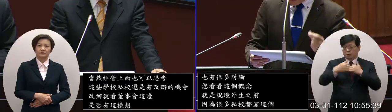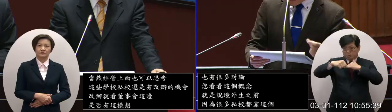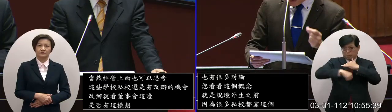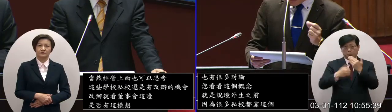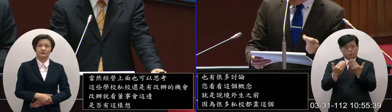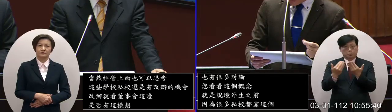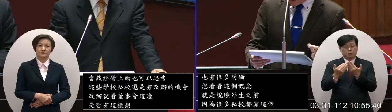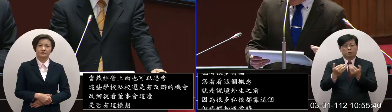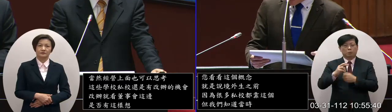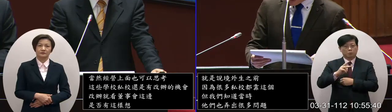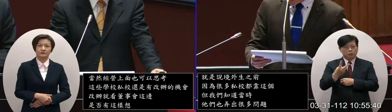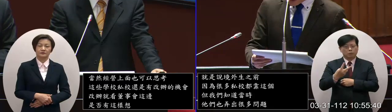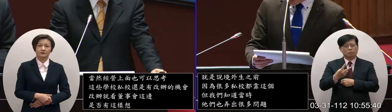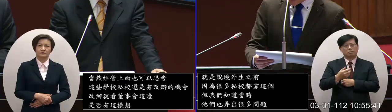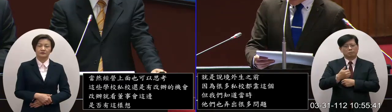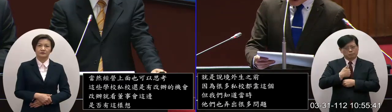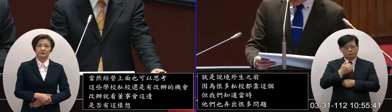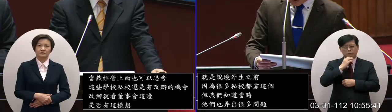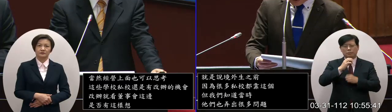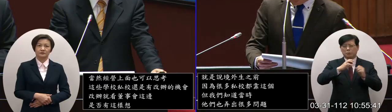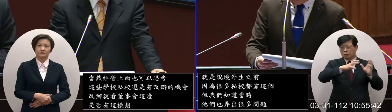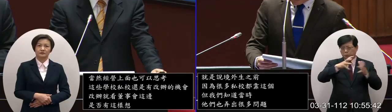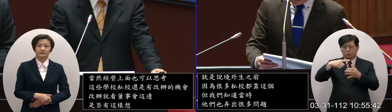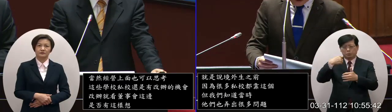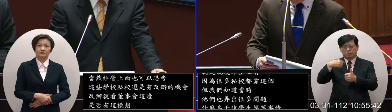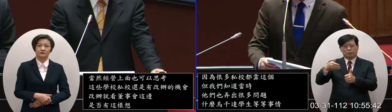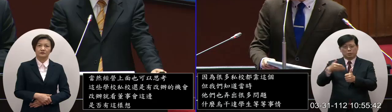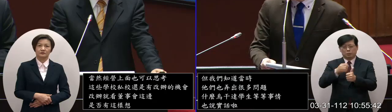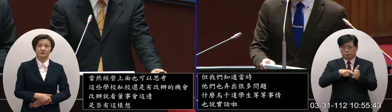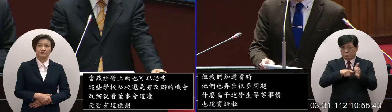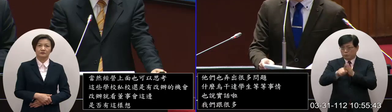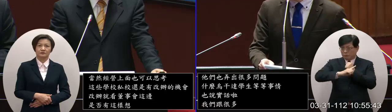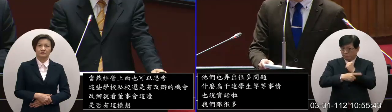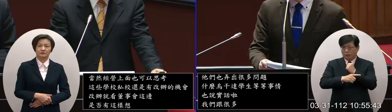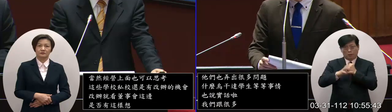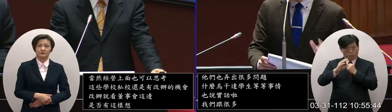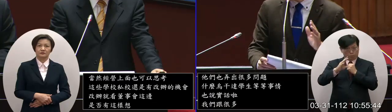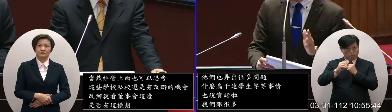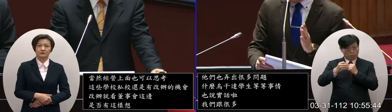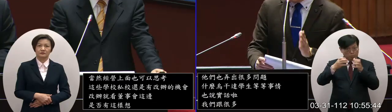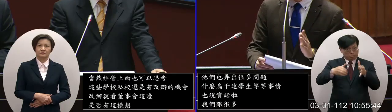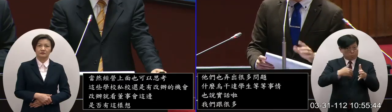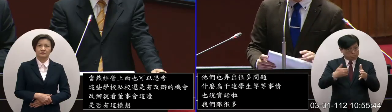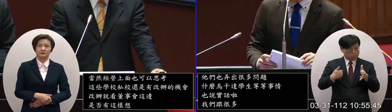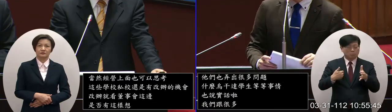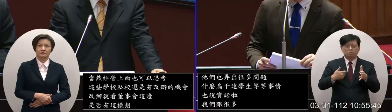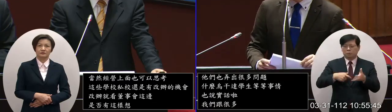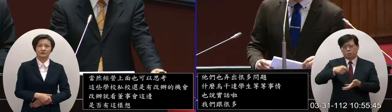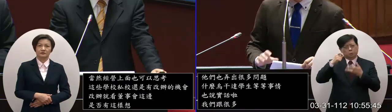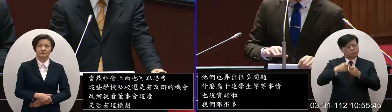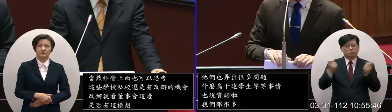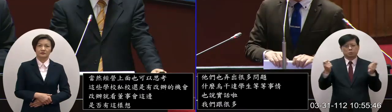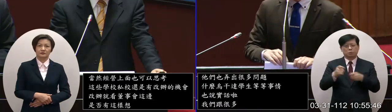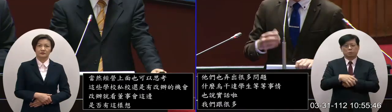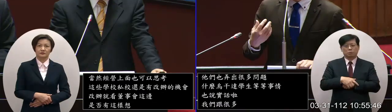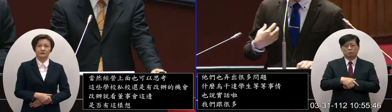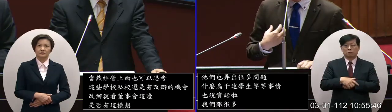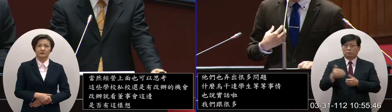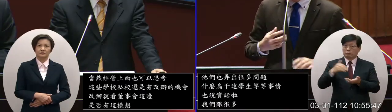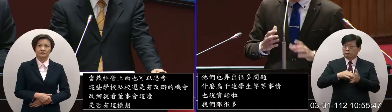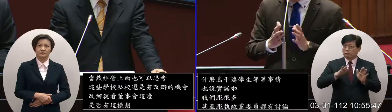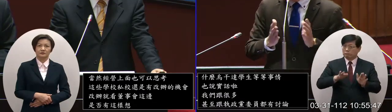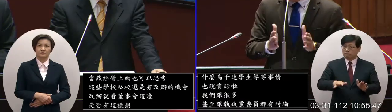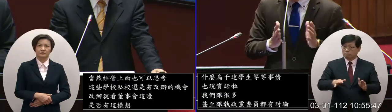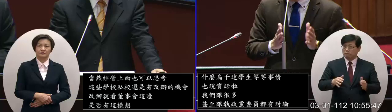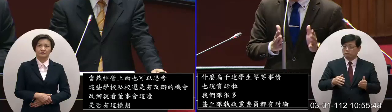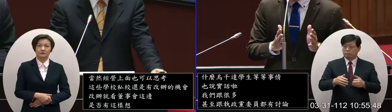甚至講直白領就是國際教育專法這個是不是有進度因為這個提了已經滿久現在已經到了